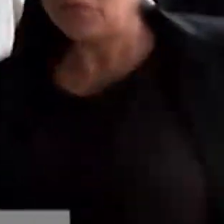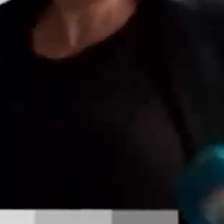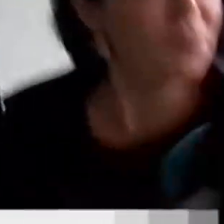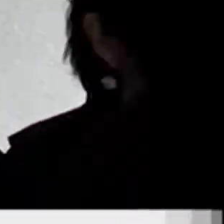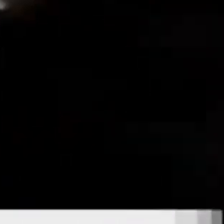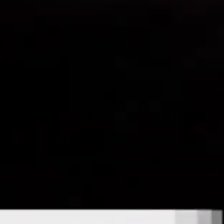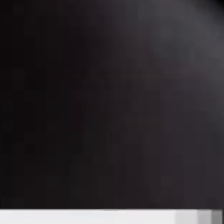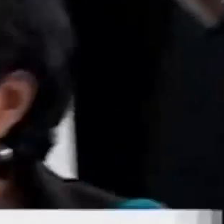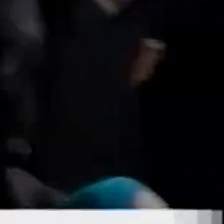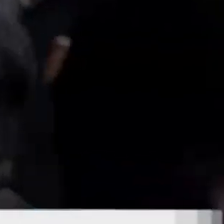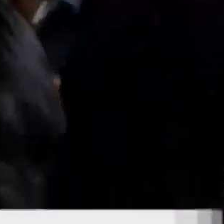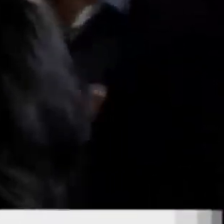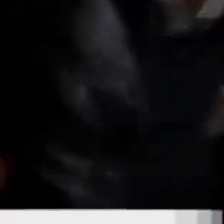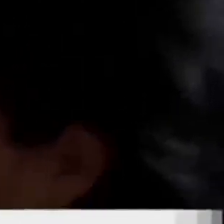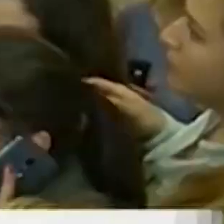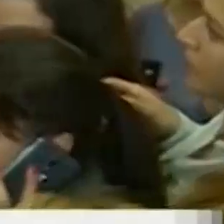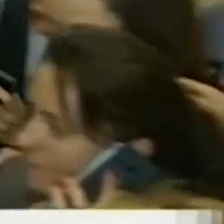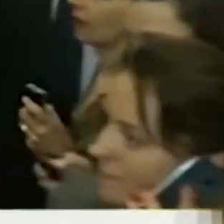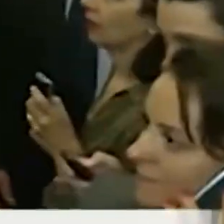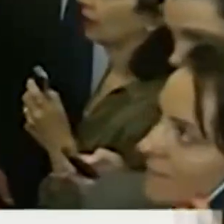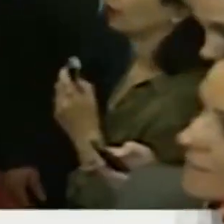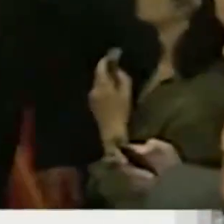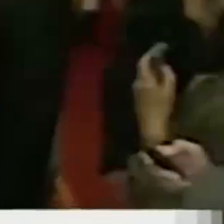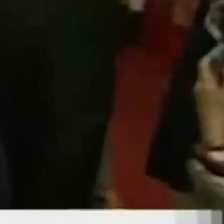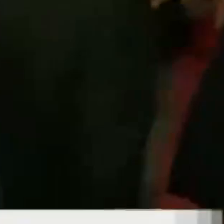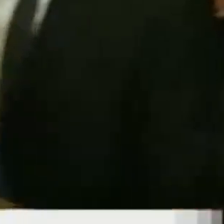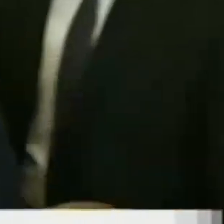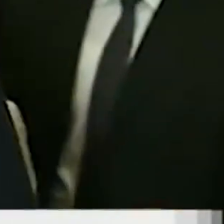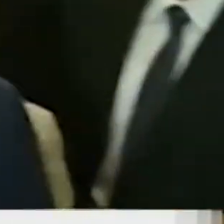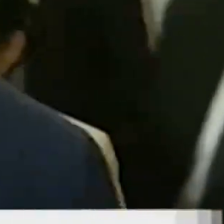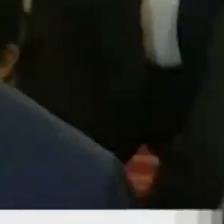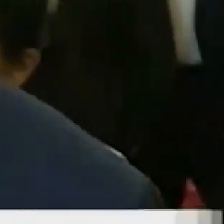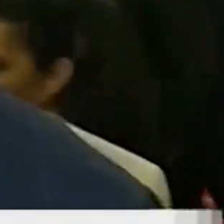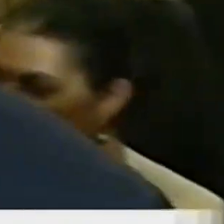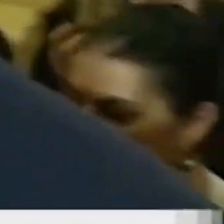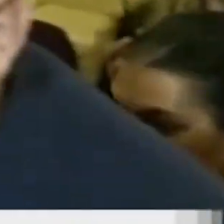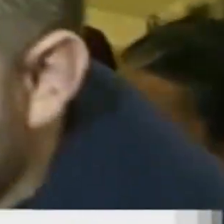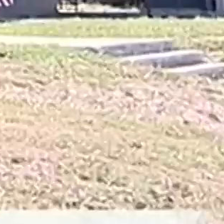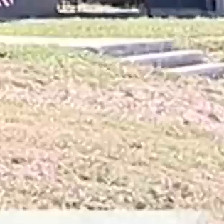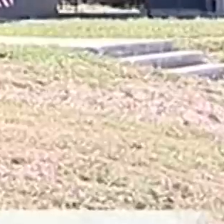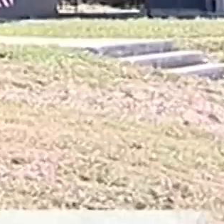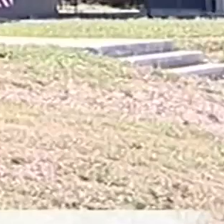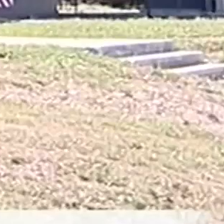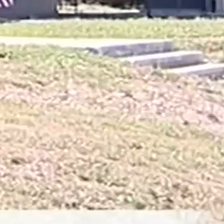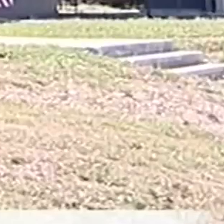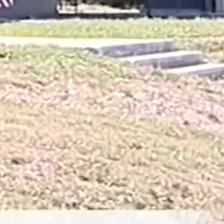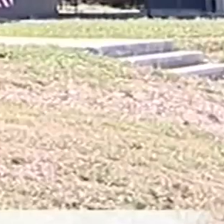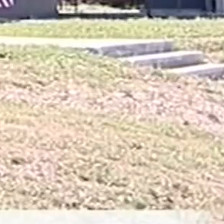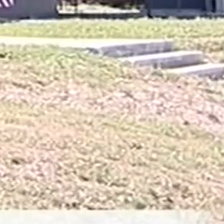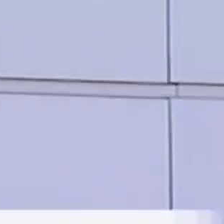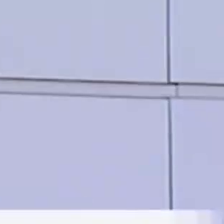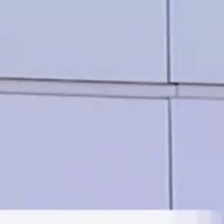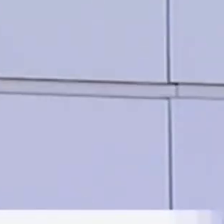Почетният председател на ДПС Ахмет Дуган и депутатът Делян Пеевски се отказват от охраната на Несио. Какви са мотивите им?